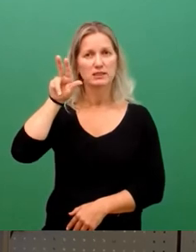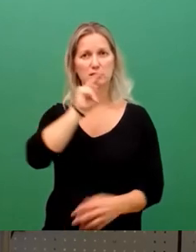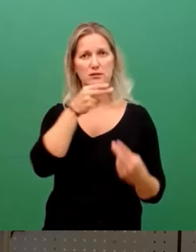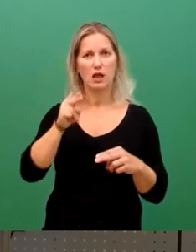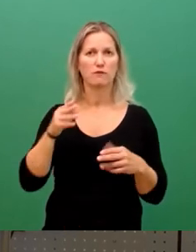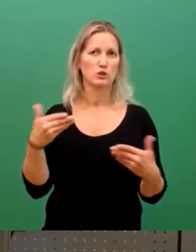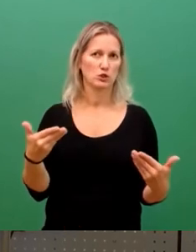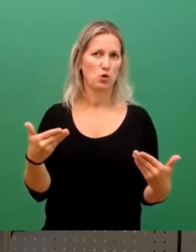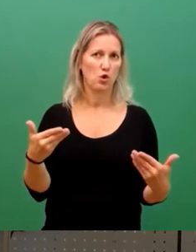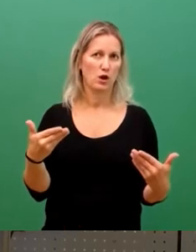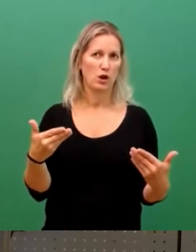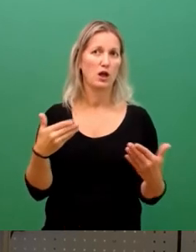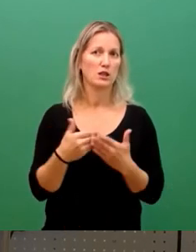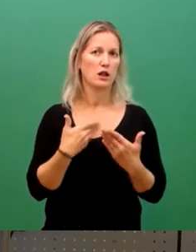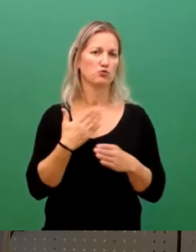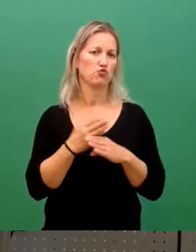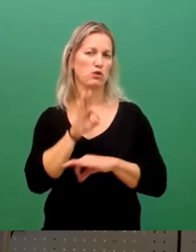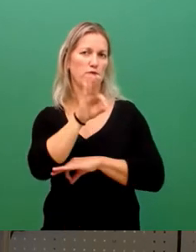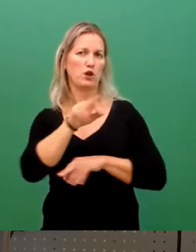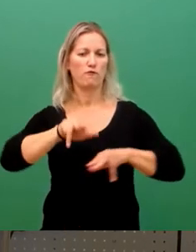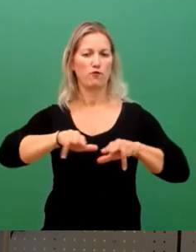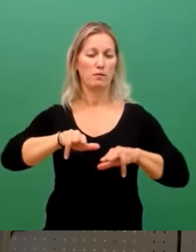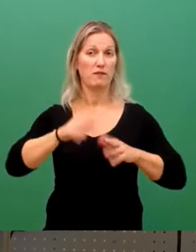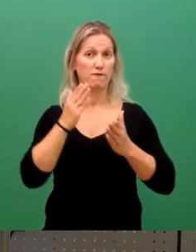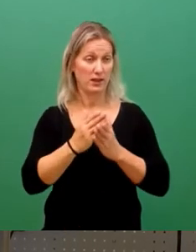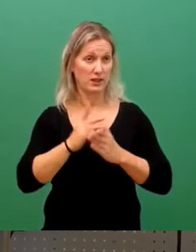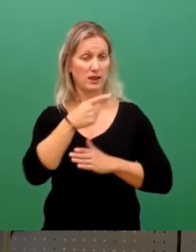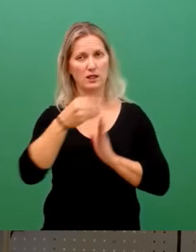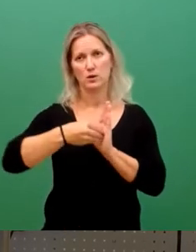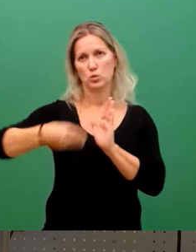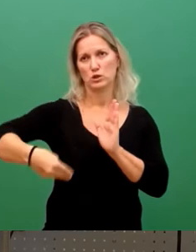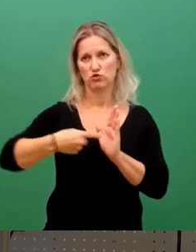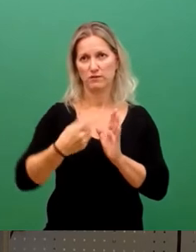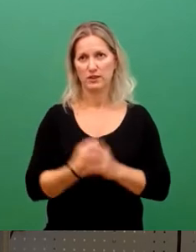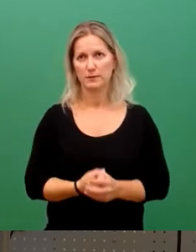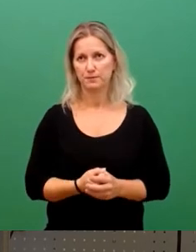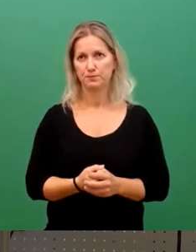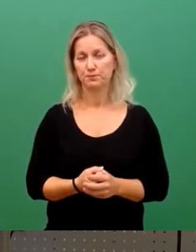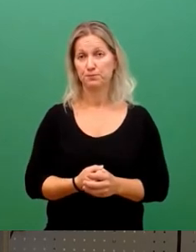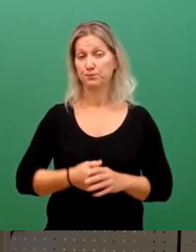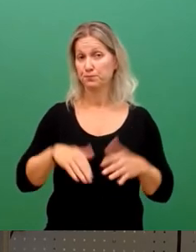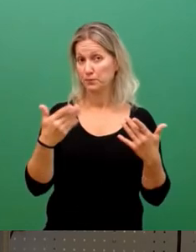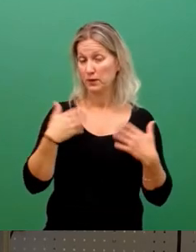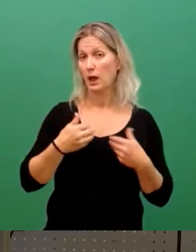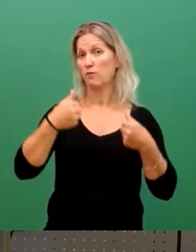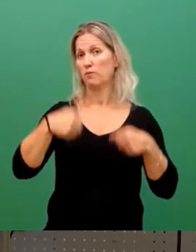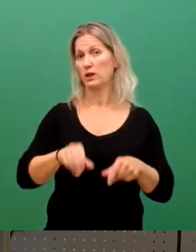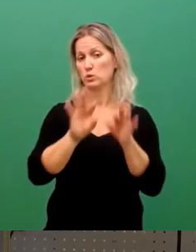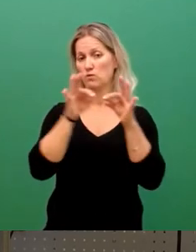deswegen auch schon vorbereitet, dann unterzeichnen. Ich erlaube mir die Verpflichtungsformel zu verlesen.